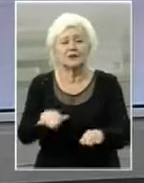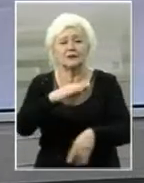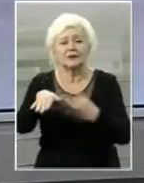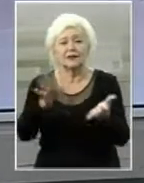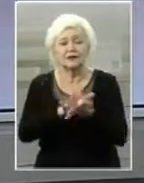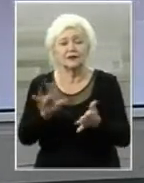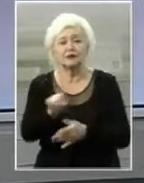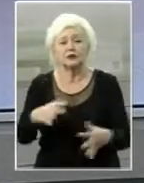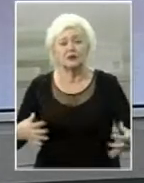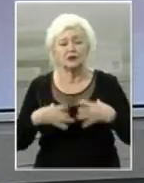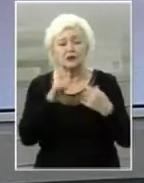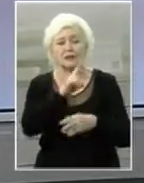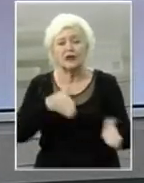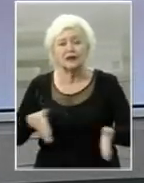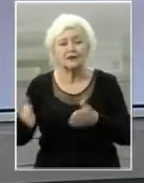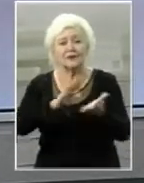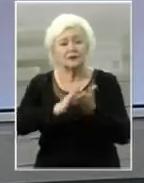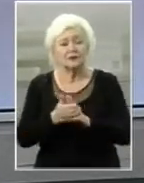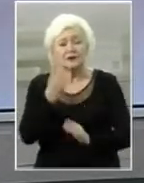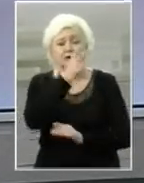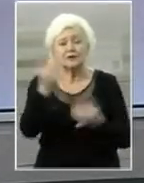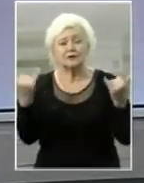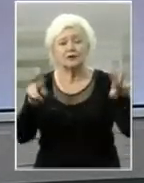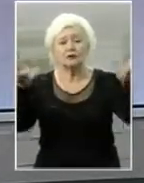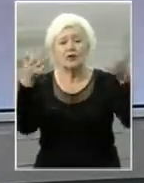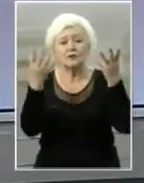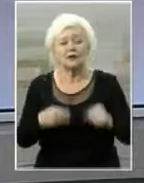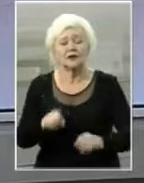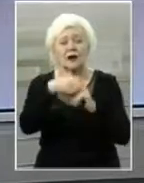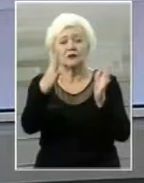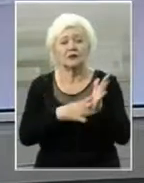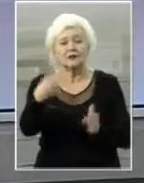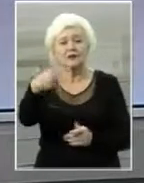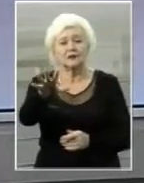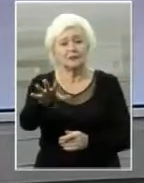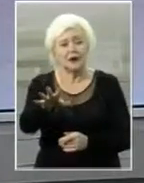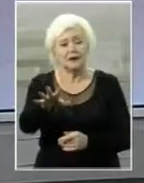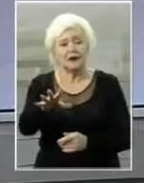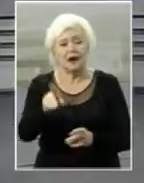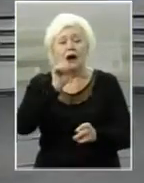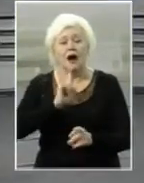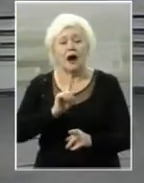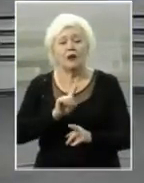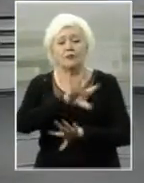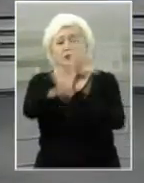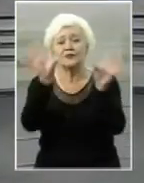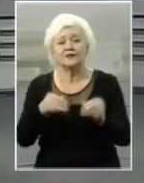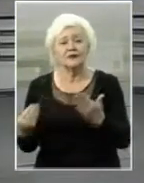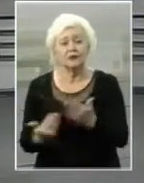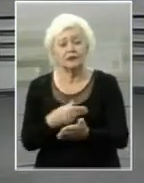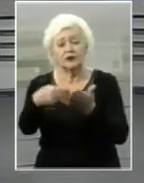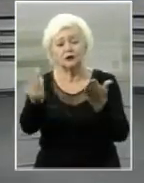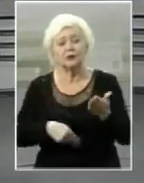чим це загрожує та який вихід із ситуації, дивіться сьогодні у темі дня о 19.25. А поки що це всі новини.